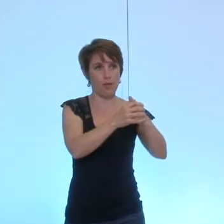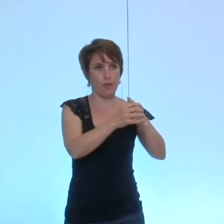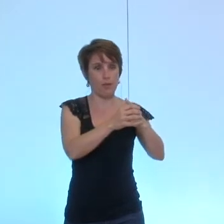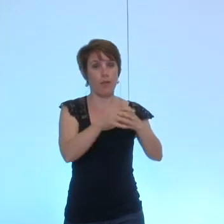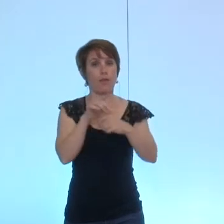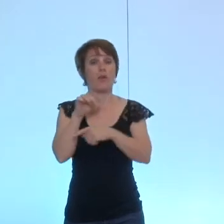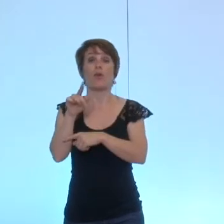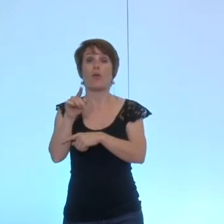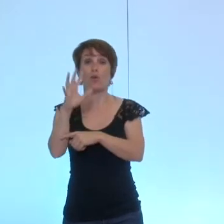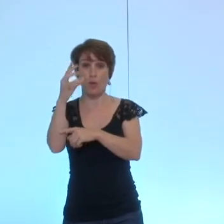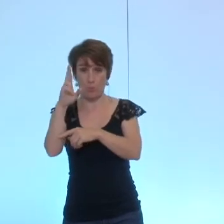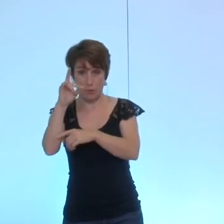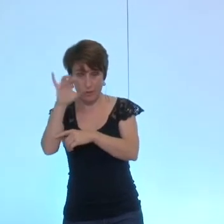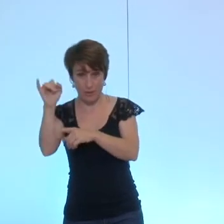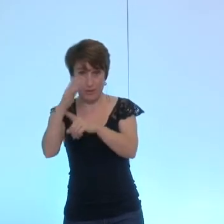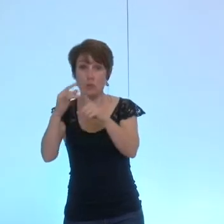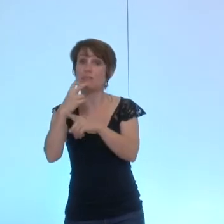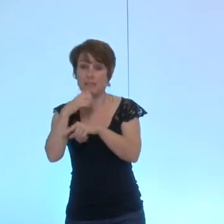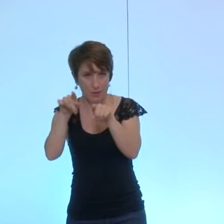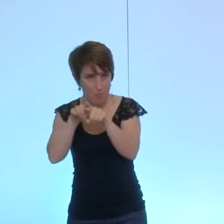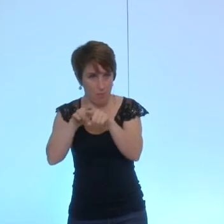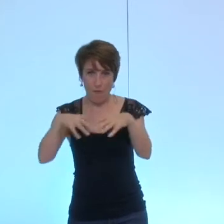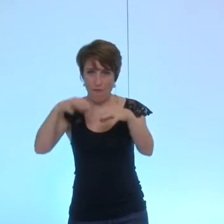idem pour UMP, UDI et société civile